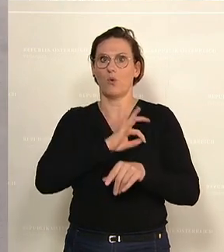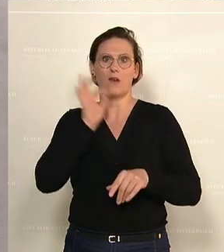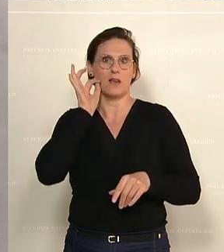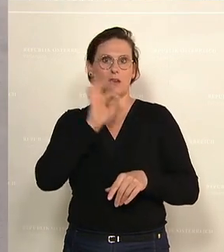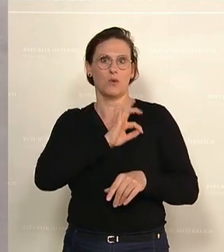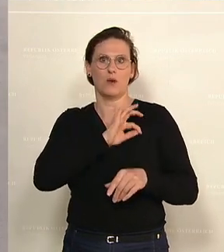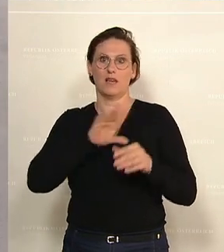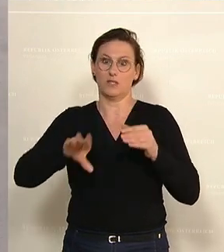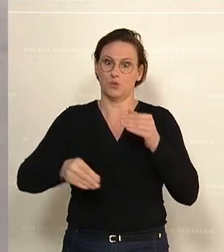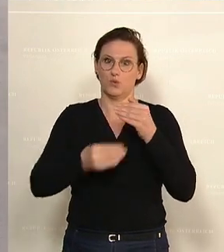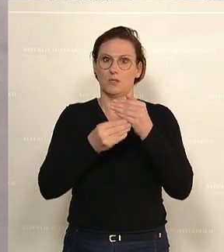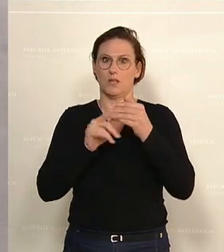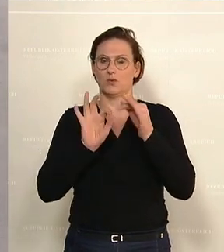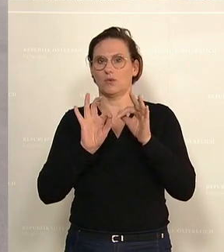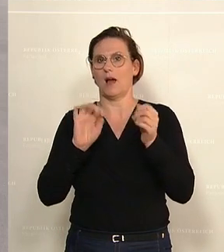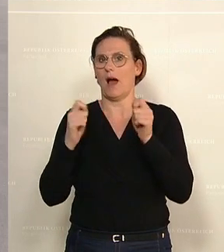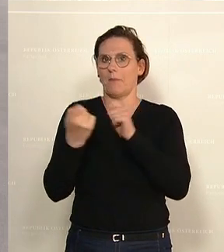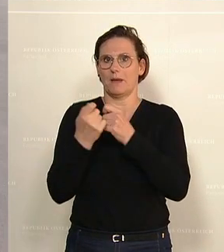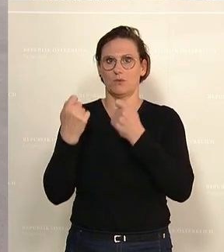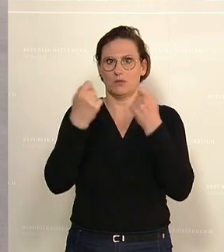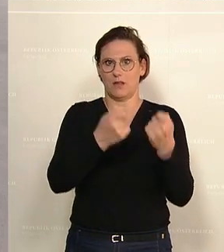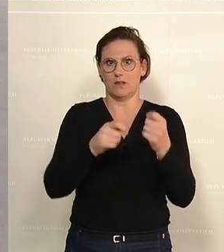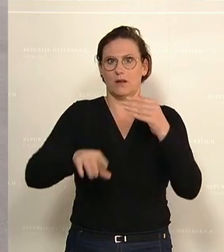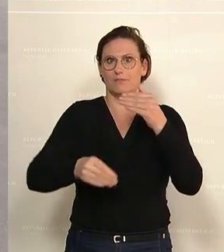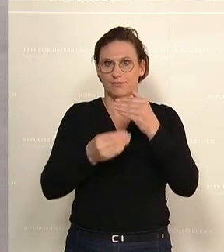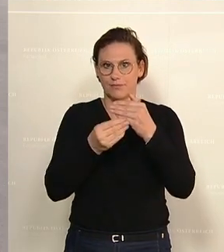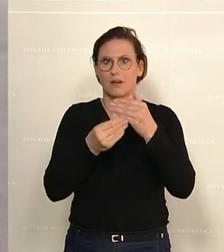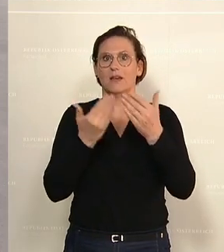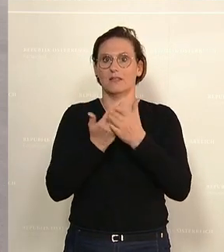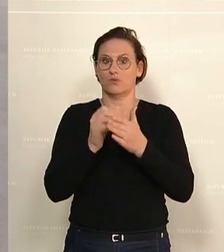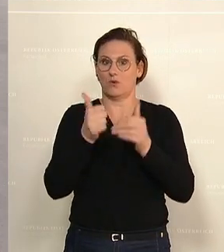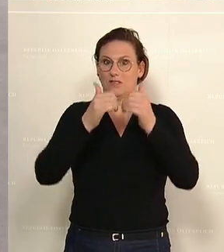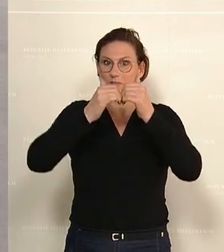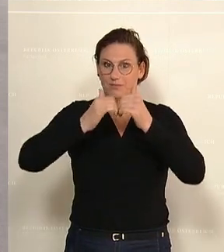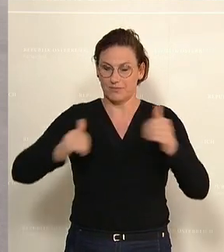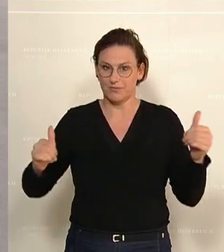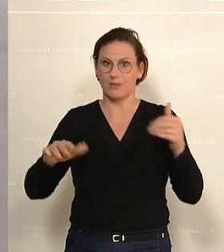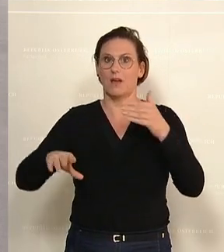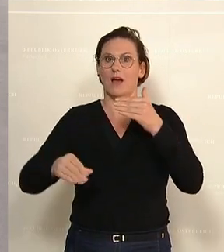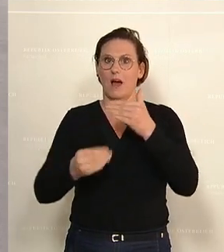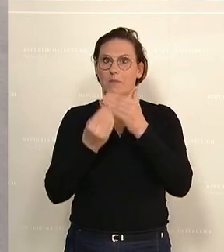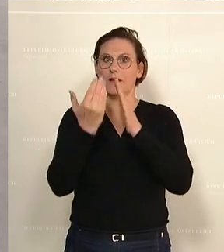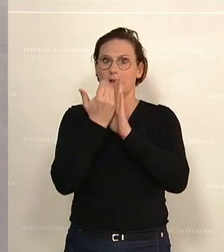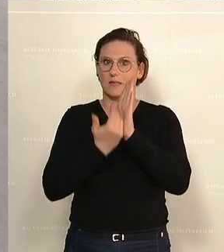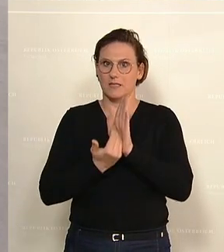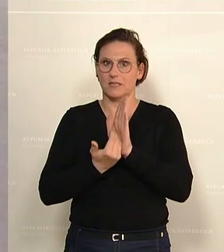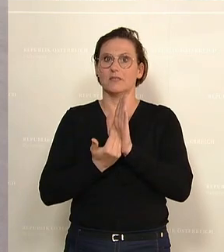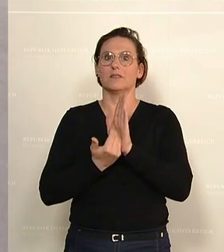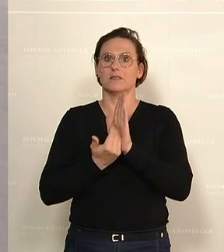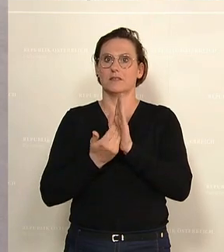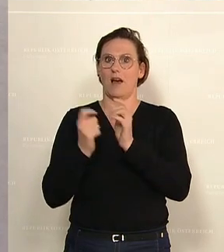einen Zusatz- bzw. Abänderungsantrag eingebracht. Ich werde daher zunächst über die vom erwähnten Zusatz- bzw.